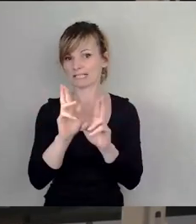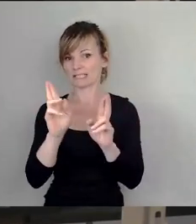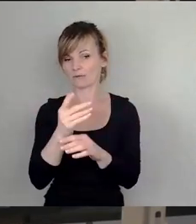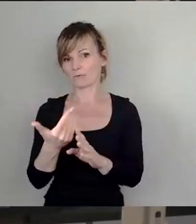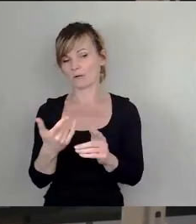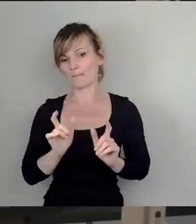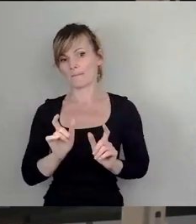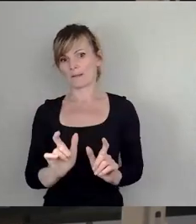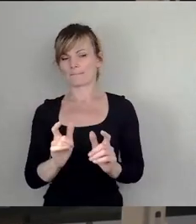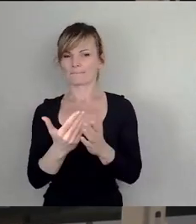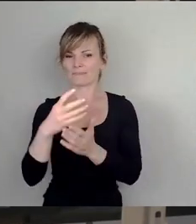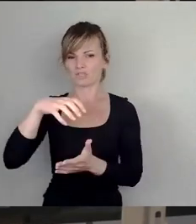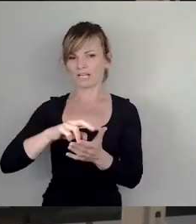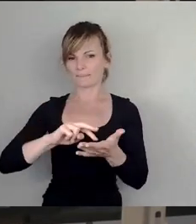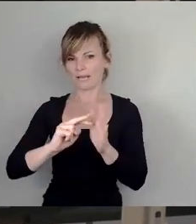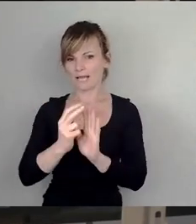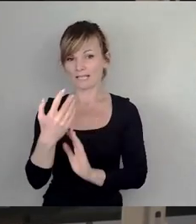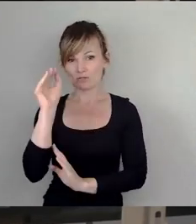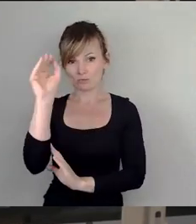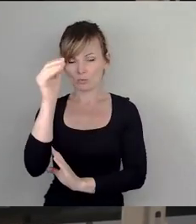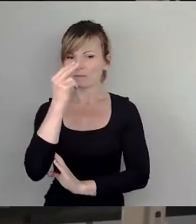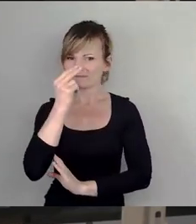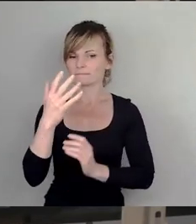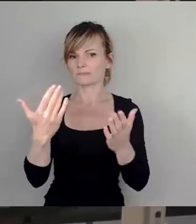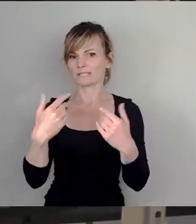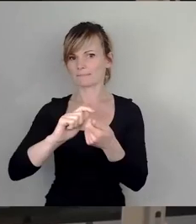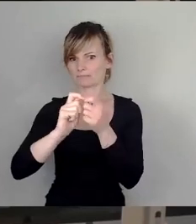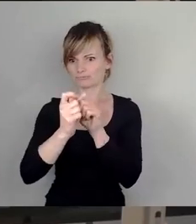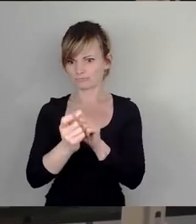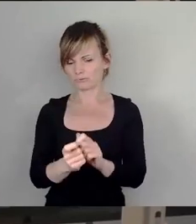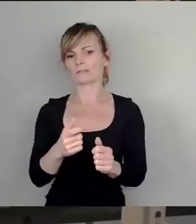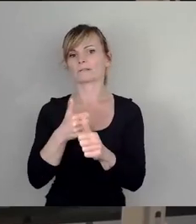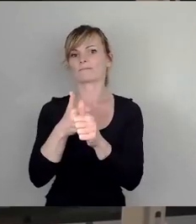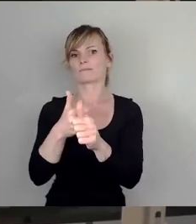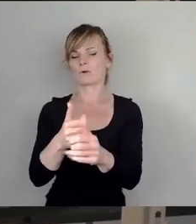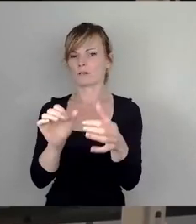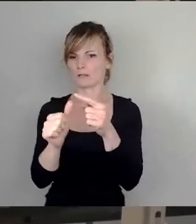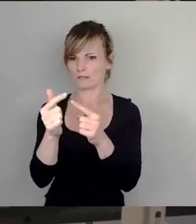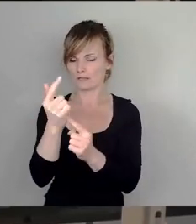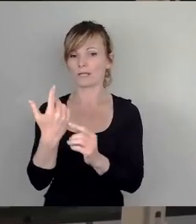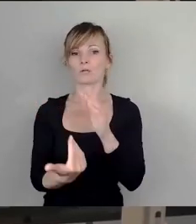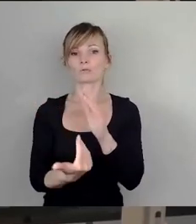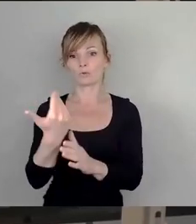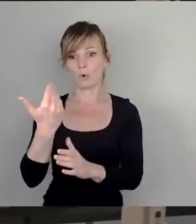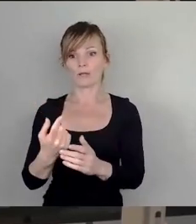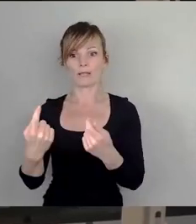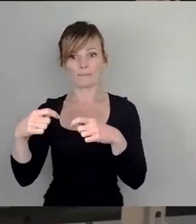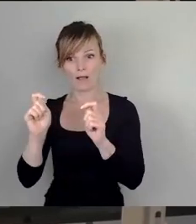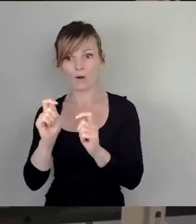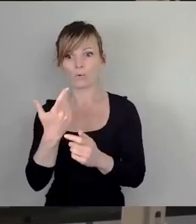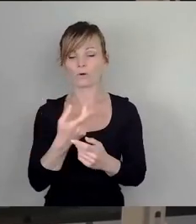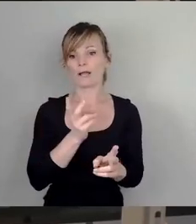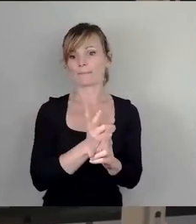Effekte von klimatischen Veränderungen sowohl im Bestand als auch bei Neubauvorhaben berücksichtigen. Bei